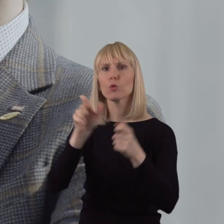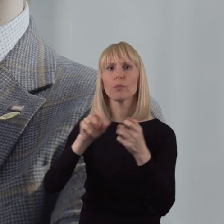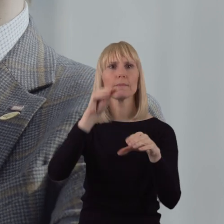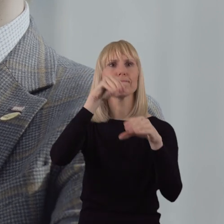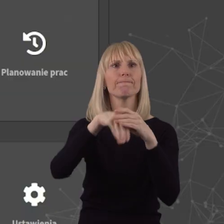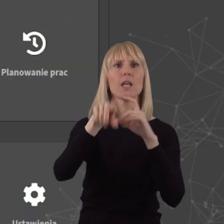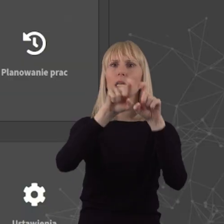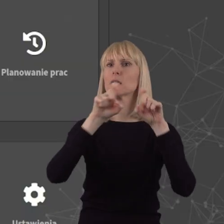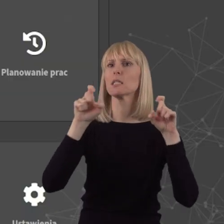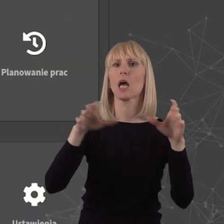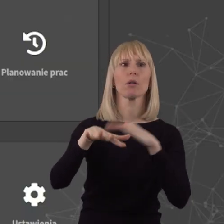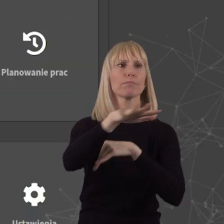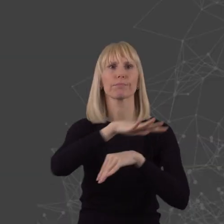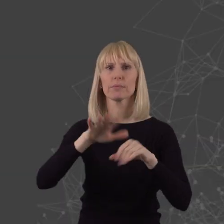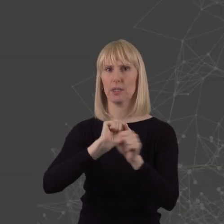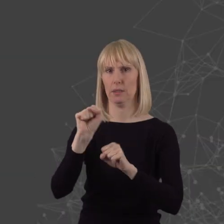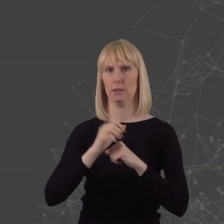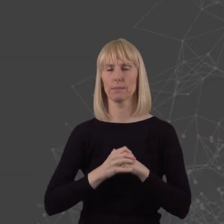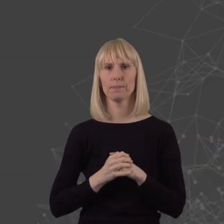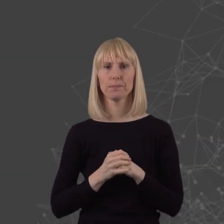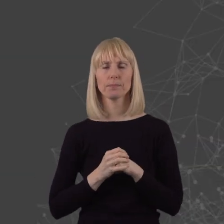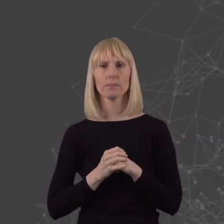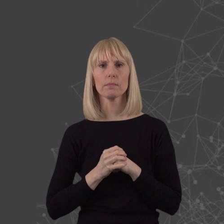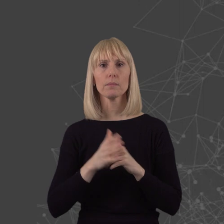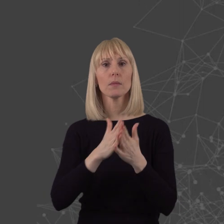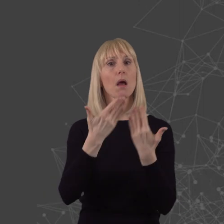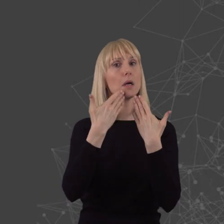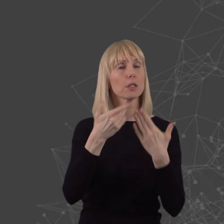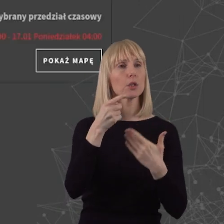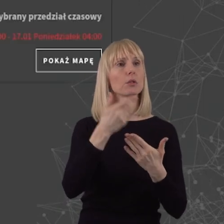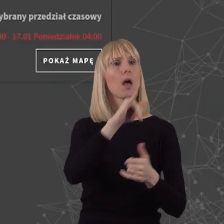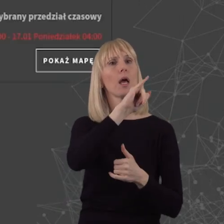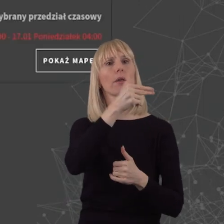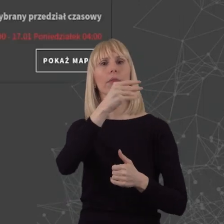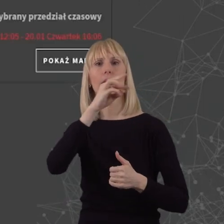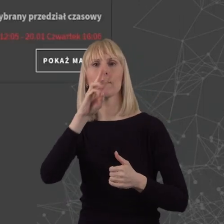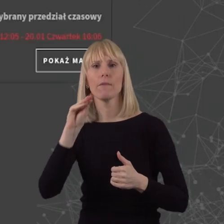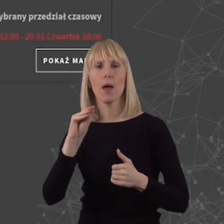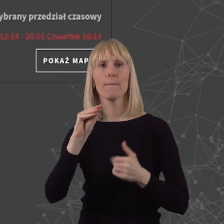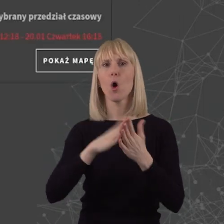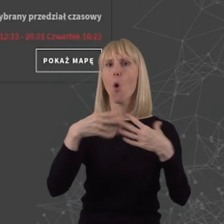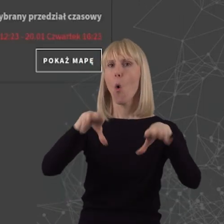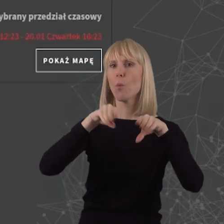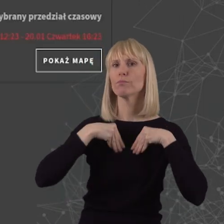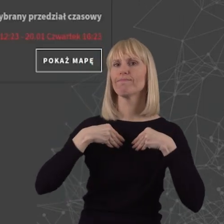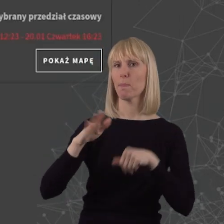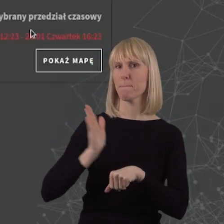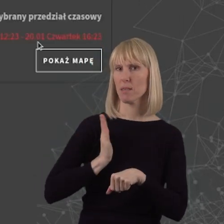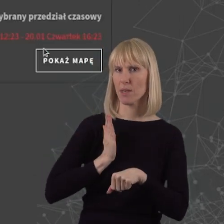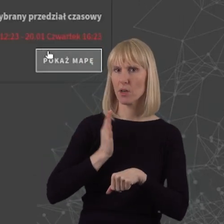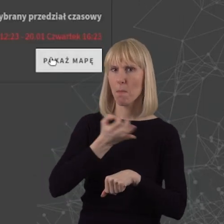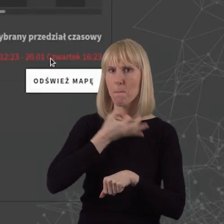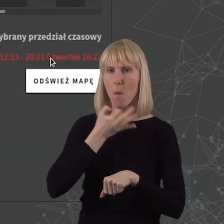które jeszcze na terenie zakładu pozostały. Dzięki wdrożeniu rozwiązania firmy InnerWeb zyskujemy przede wszystkim poprawę bezpieczeństwa.